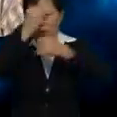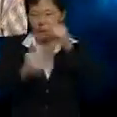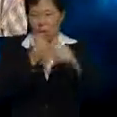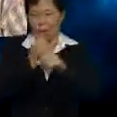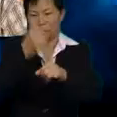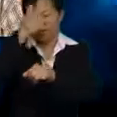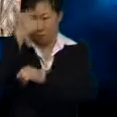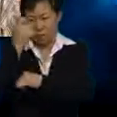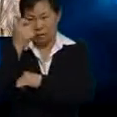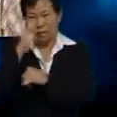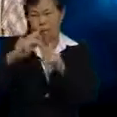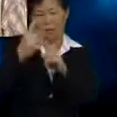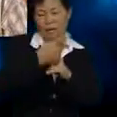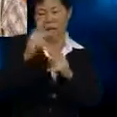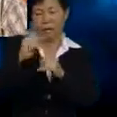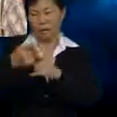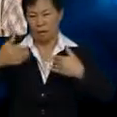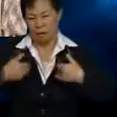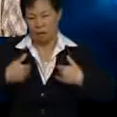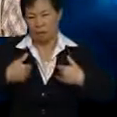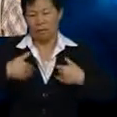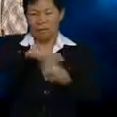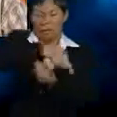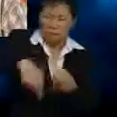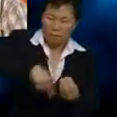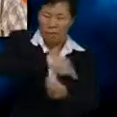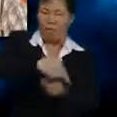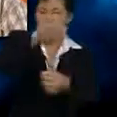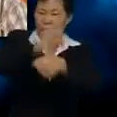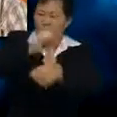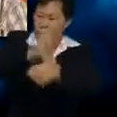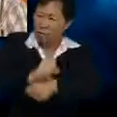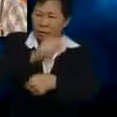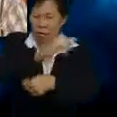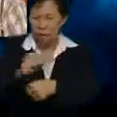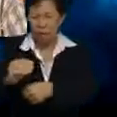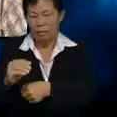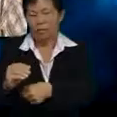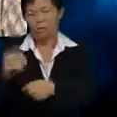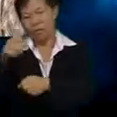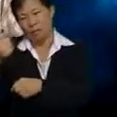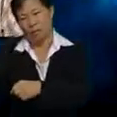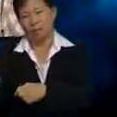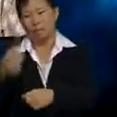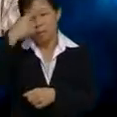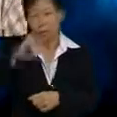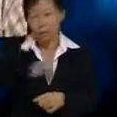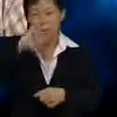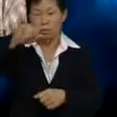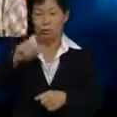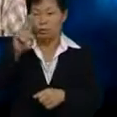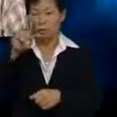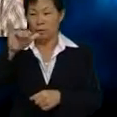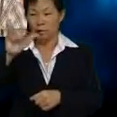kerana keadaan-keadaannya, ada perbekarannya, pekerjaan dan lain-lain lagi. Jadi, bagi saya, Julia ini